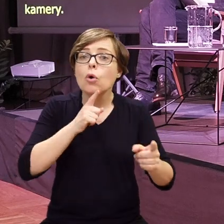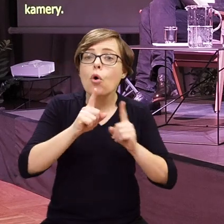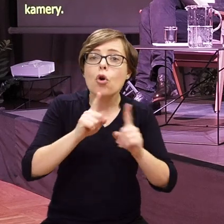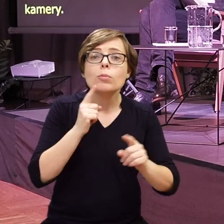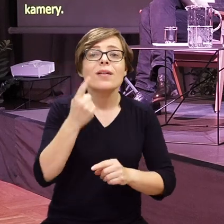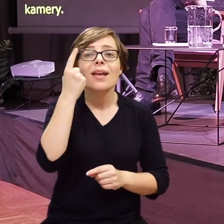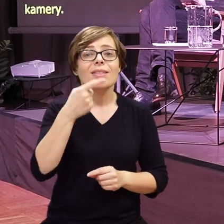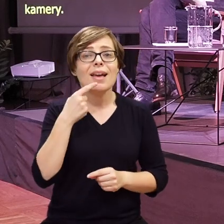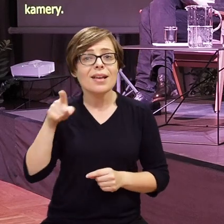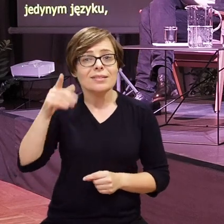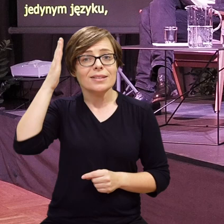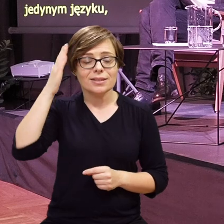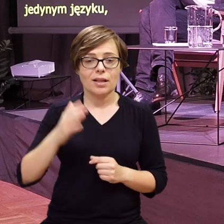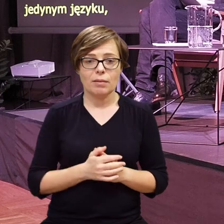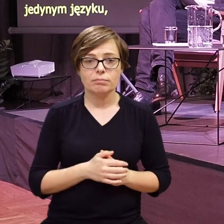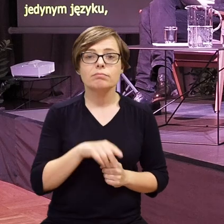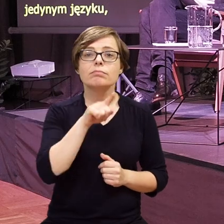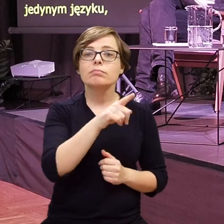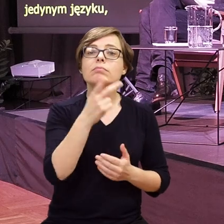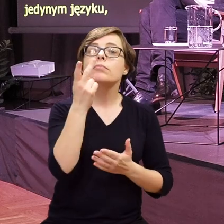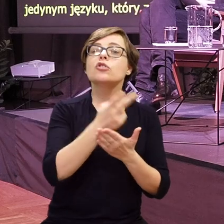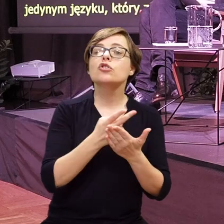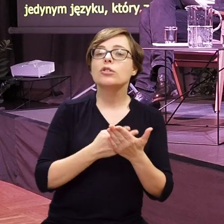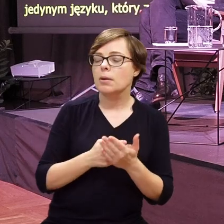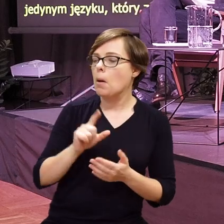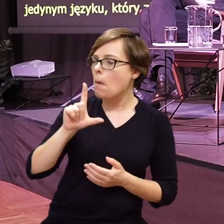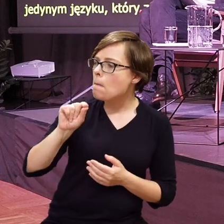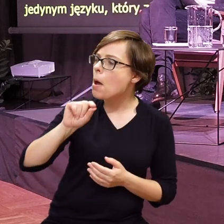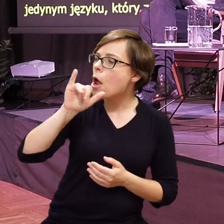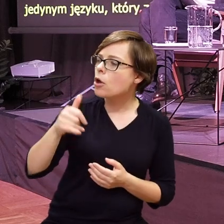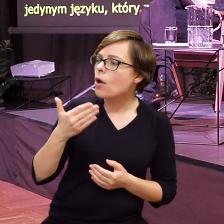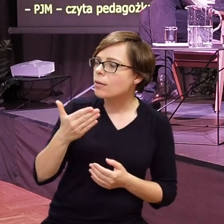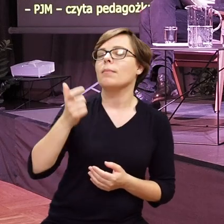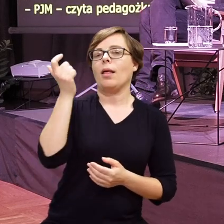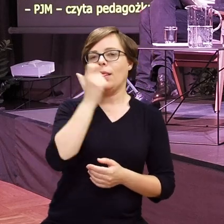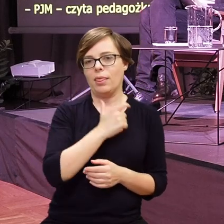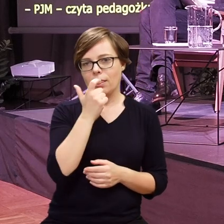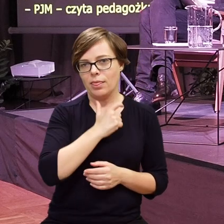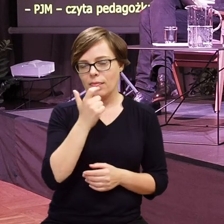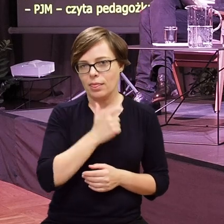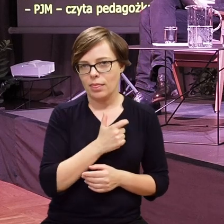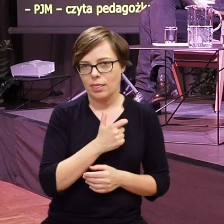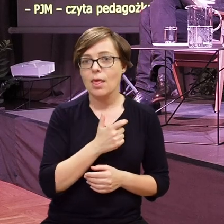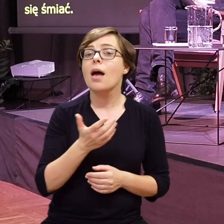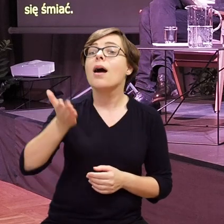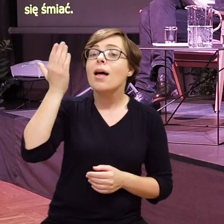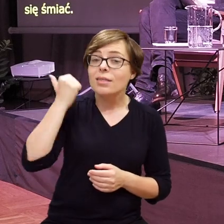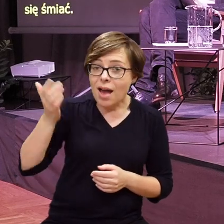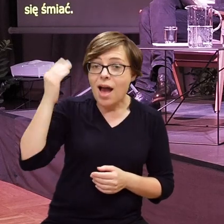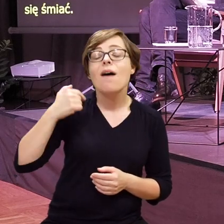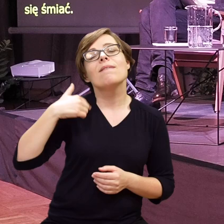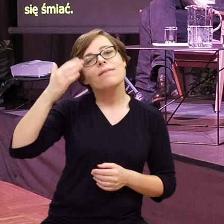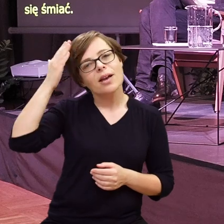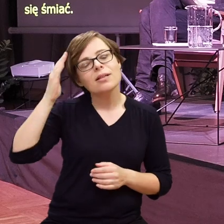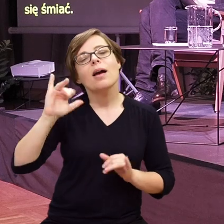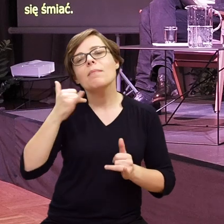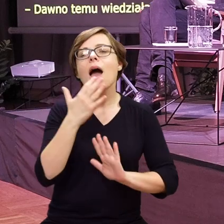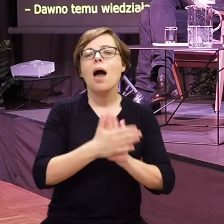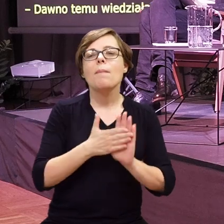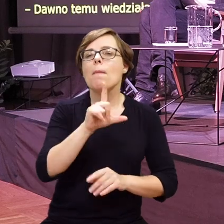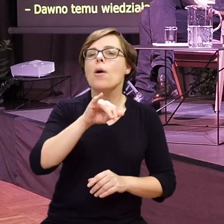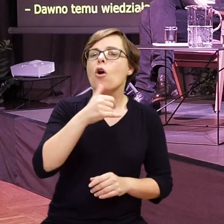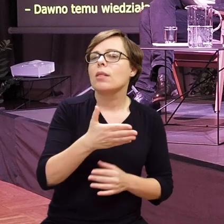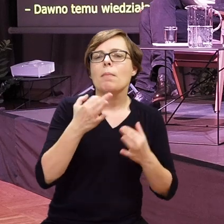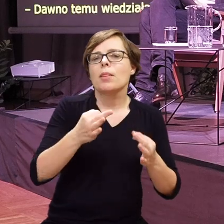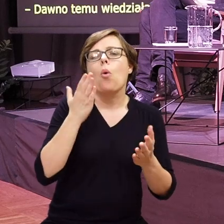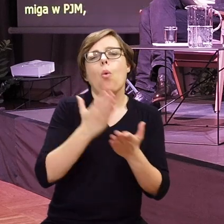jedynym języku, który zna. PJM, czyta pedagożka i zaczyna się śmiać. A dawno temu wiedziałem, jak się miga w